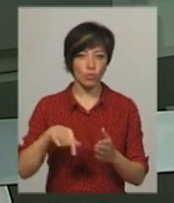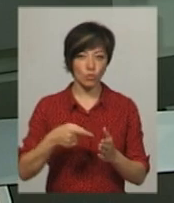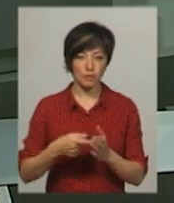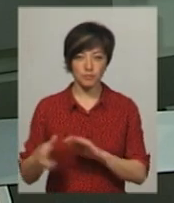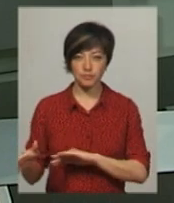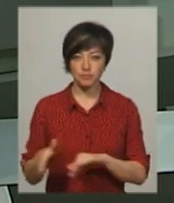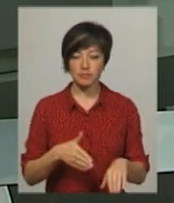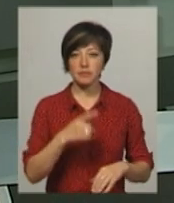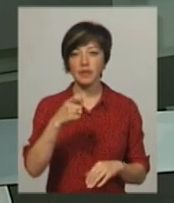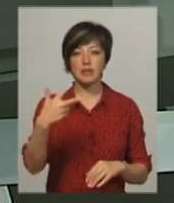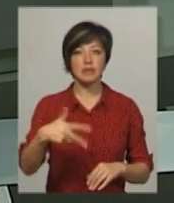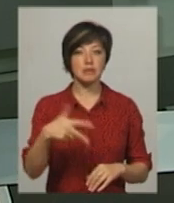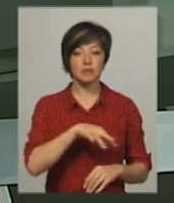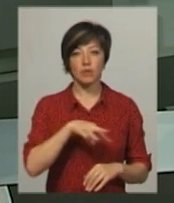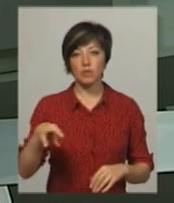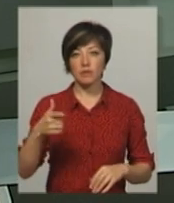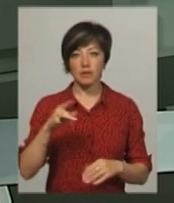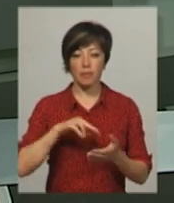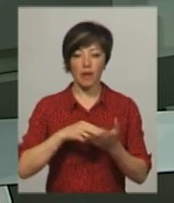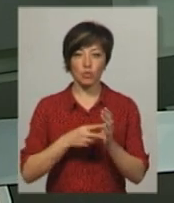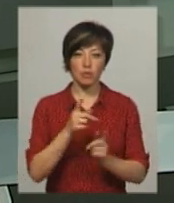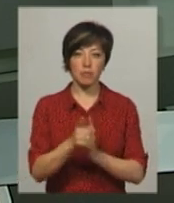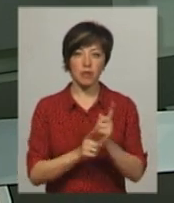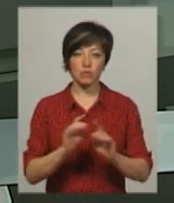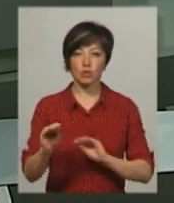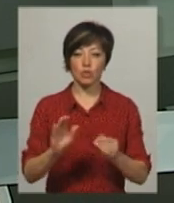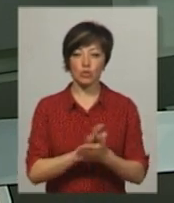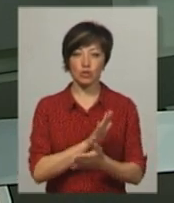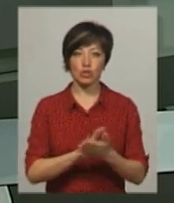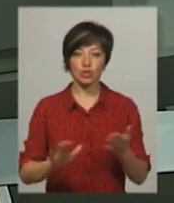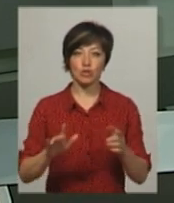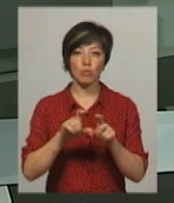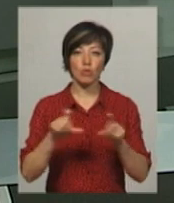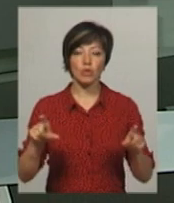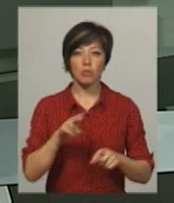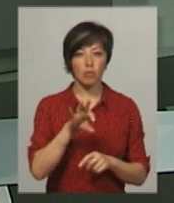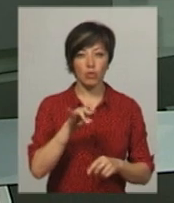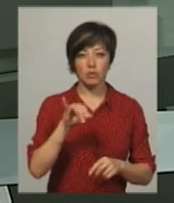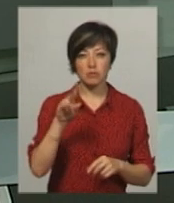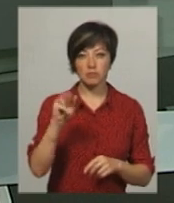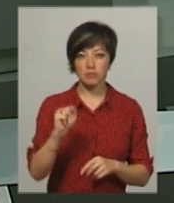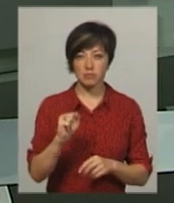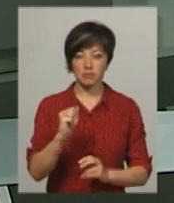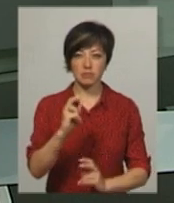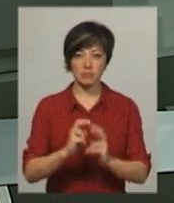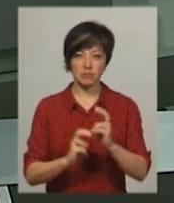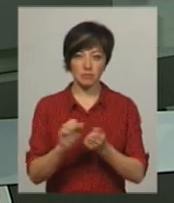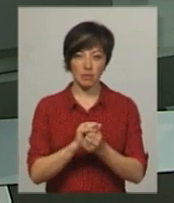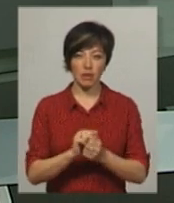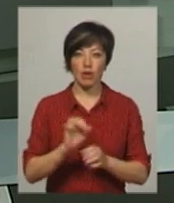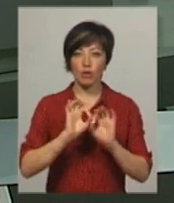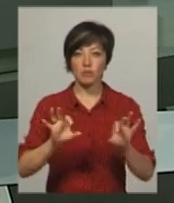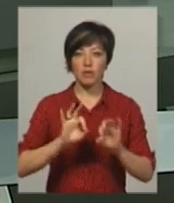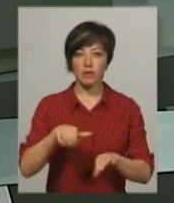За 30 мільйонів гривень планують переоснастити очисні споруди на Поніньківській паперовій фабриці. Про це розповів генеральний директор